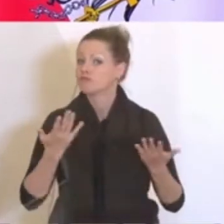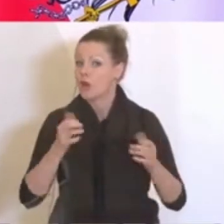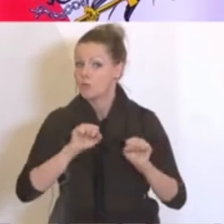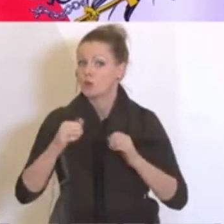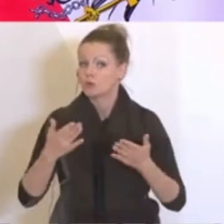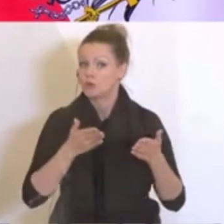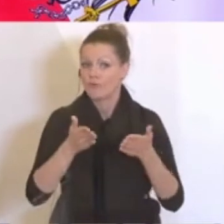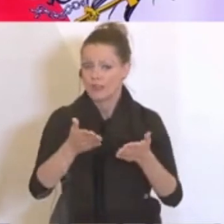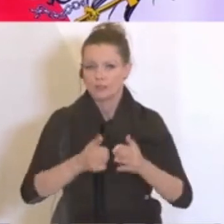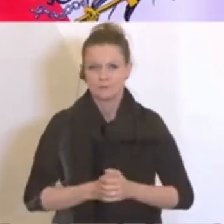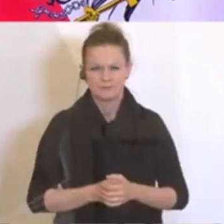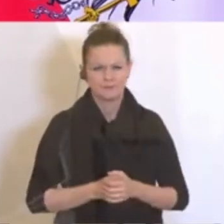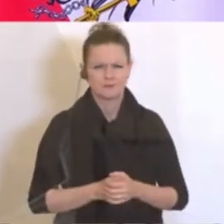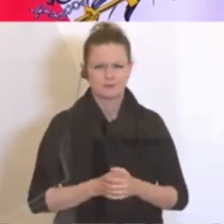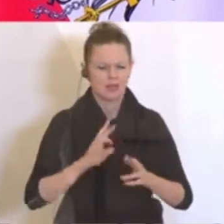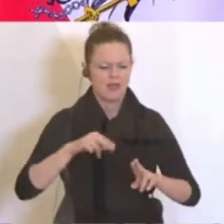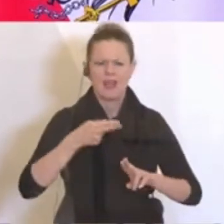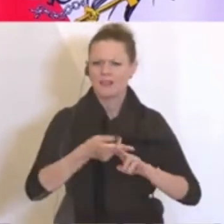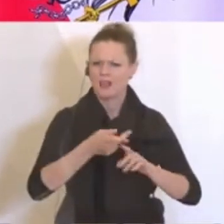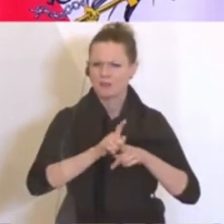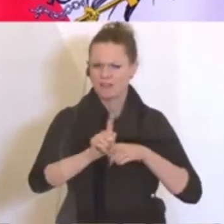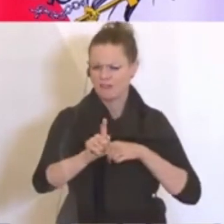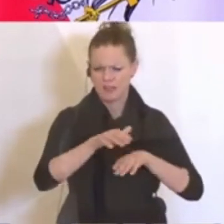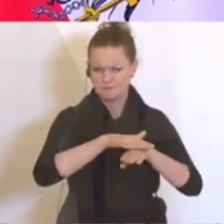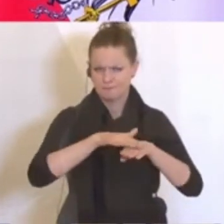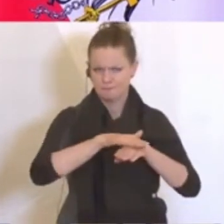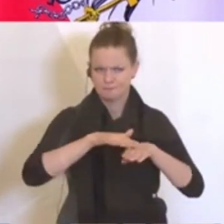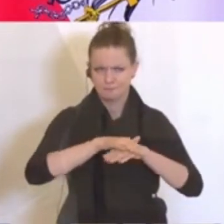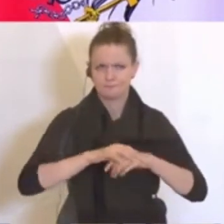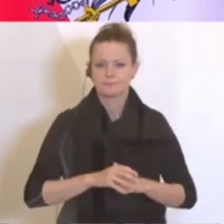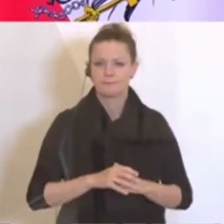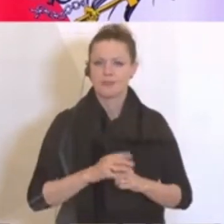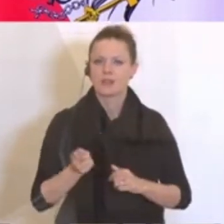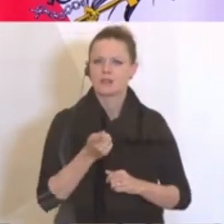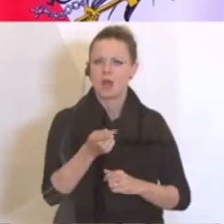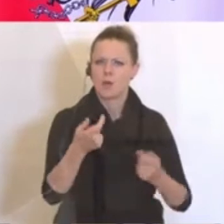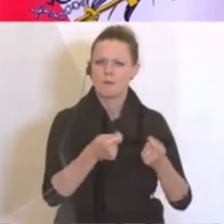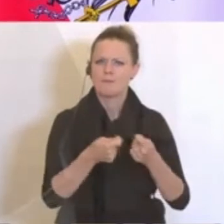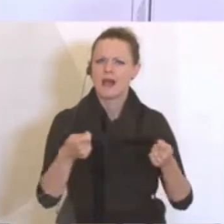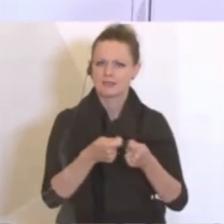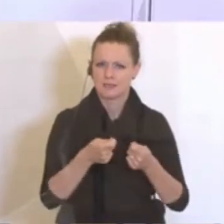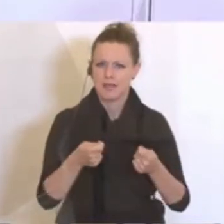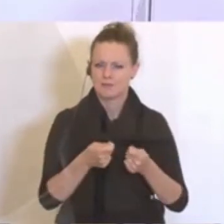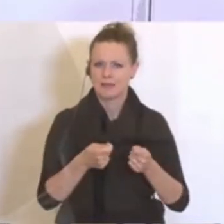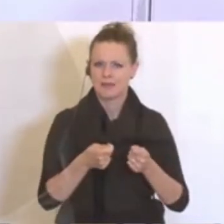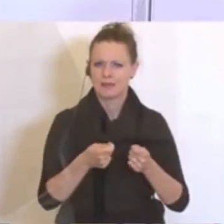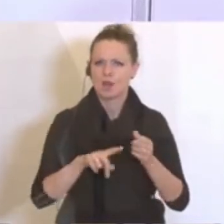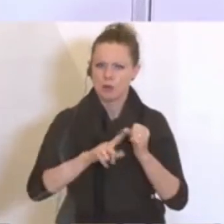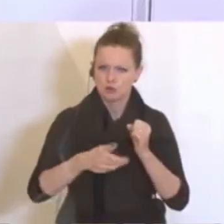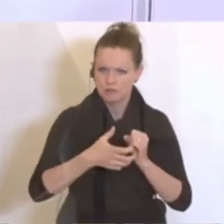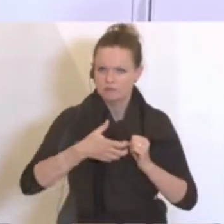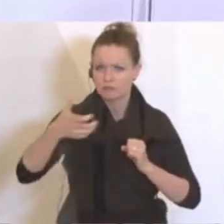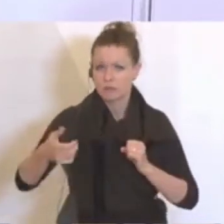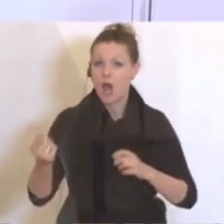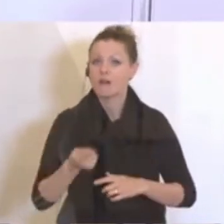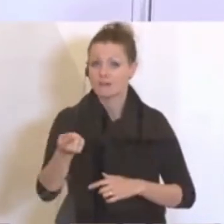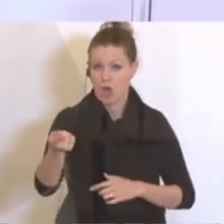geht. Ich bin Ihnen noch eine Antwort geblieben, Entschuldigung, die Dauer der Maßnahmen, die Ausweitung der Pauschalierung ist eine